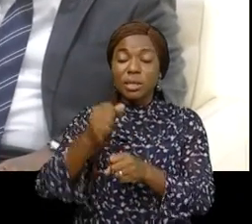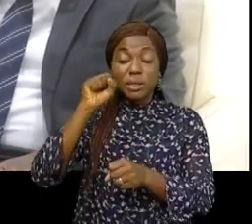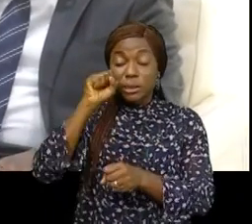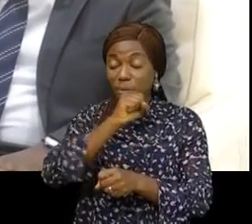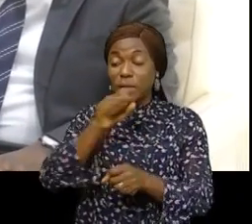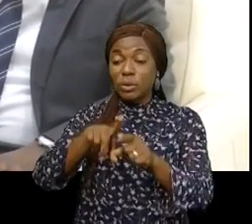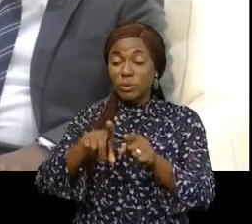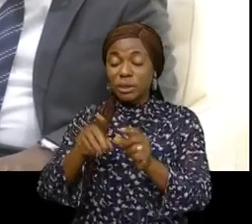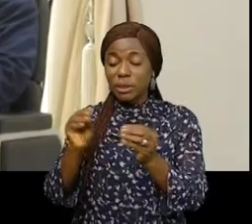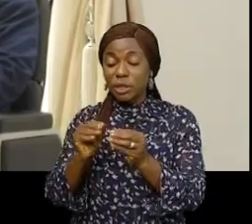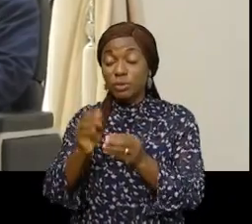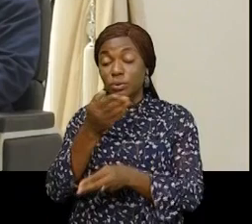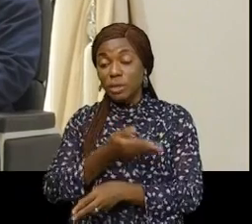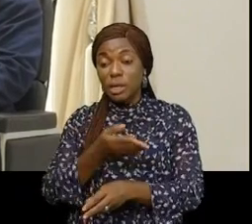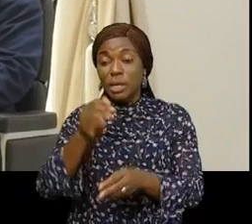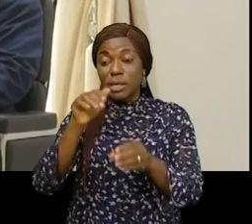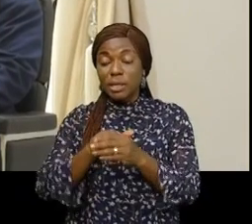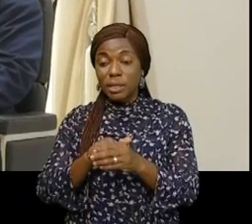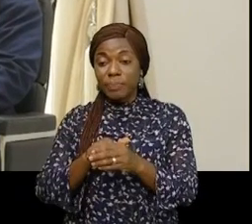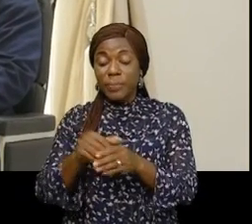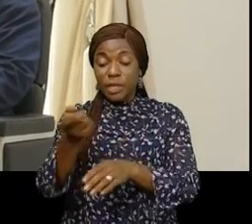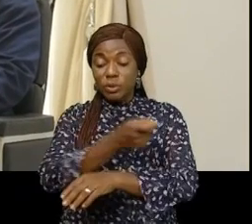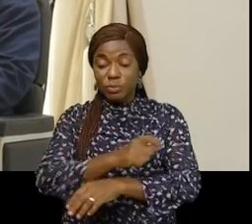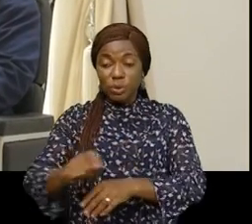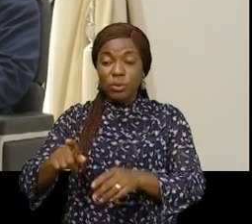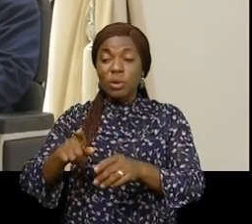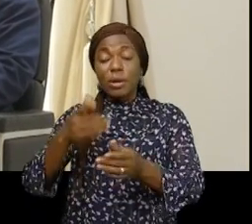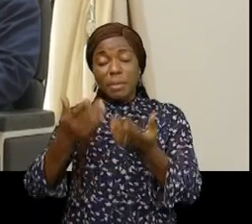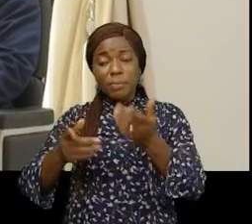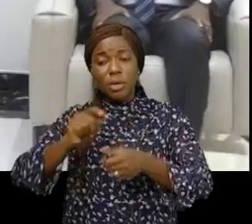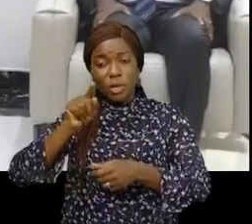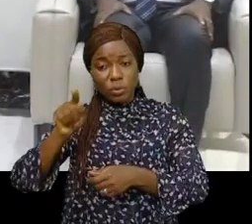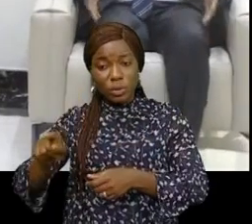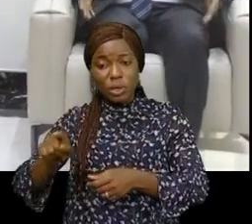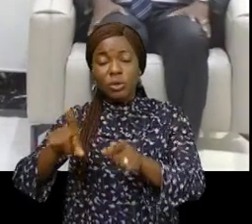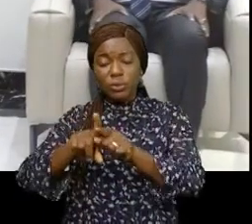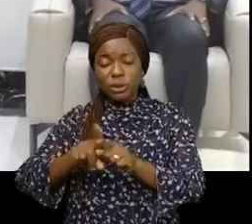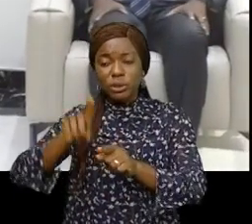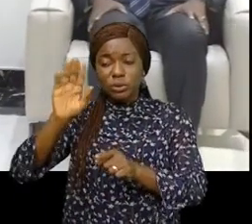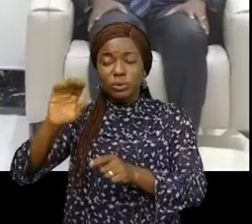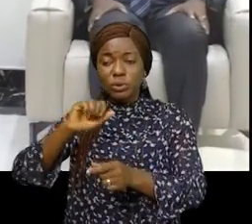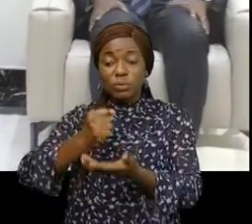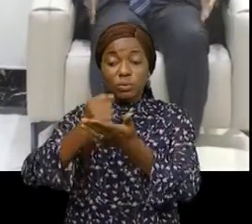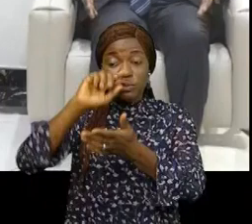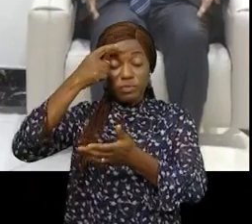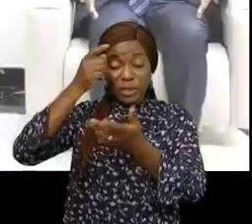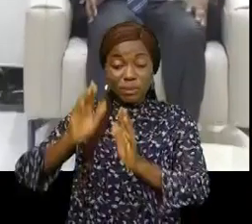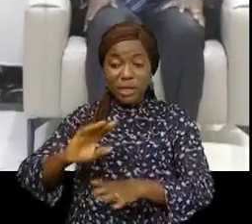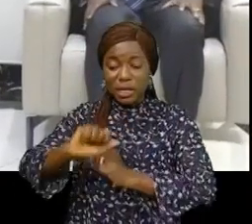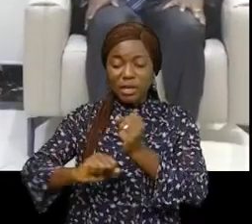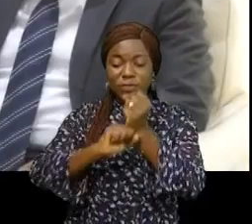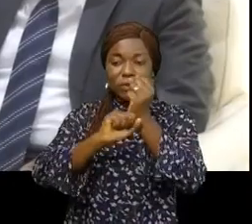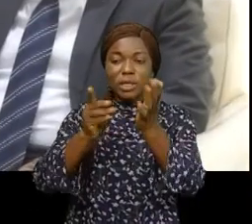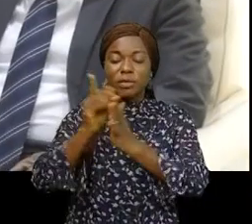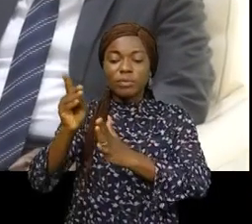entretien ce jeudi 27 mai à l'hôtel du gouvernement. Selon lui, son gouvernement va renforcer sa coopération au développement avec la République